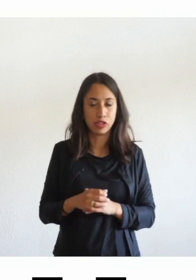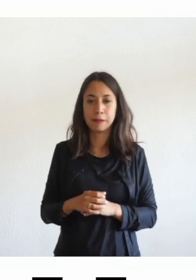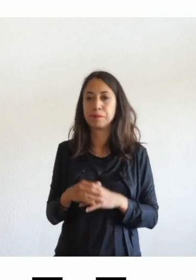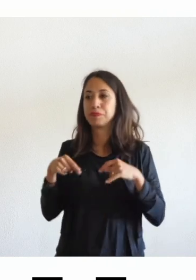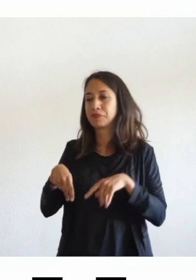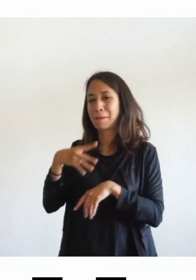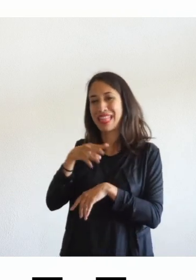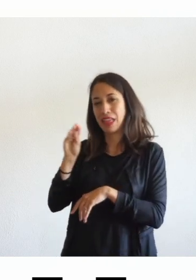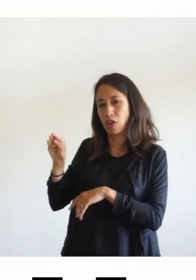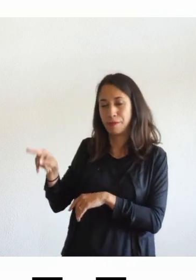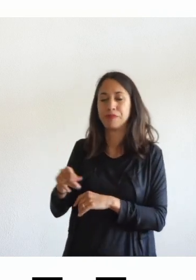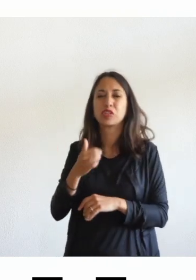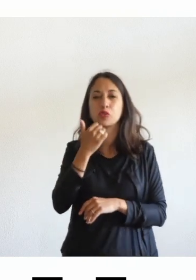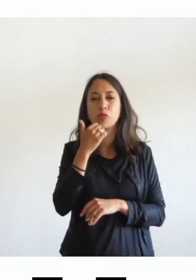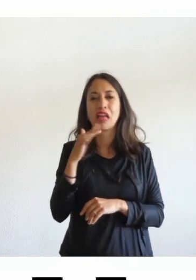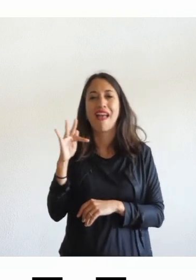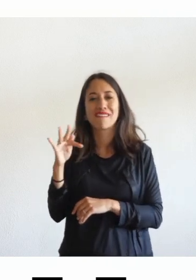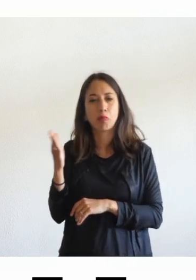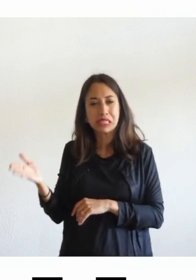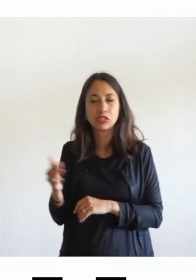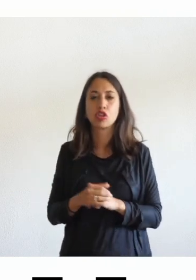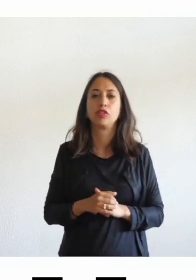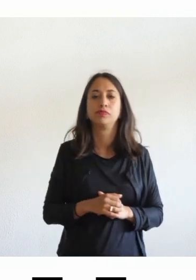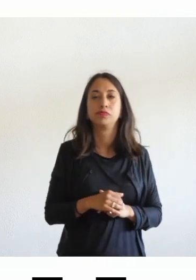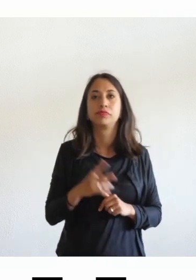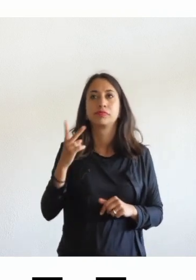diciamo i big player